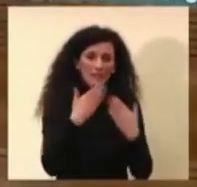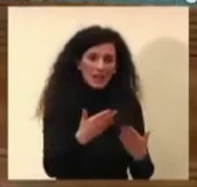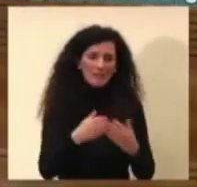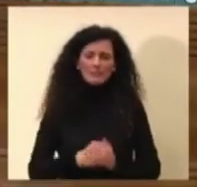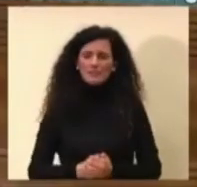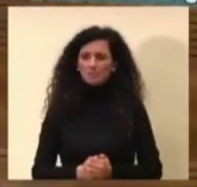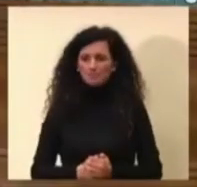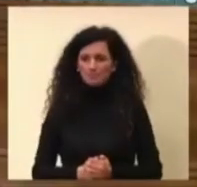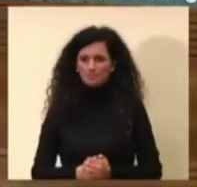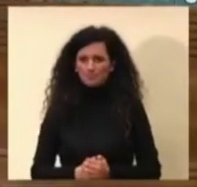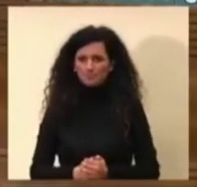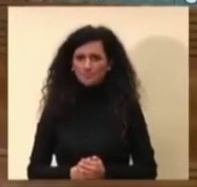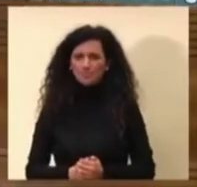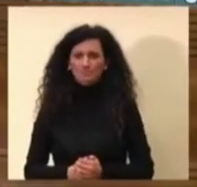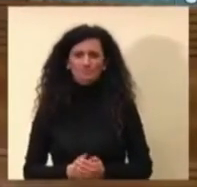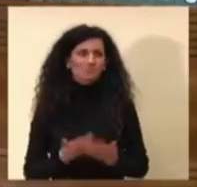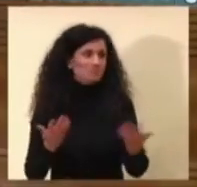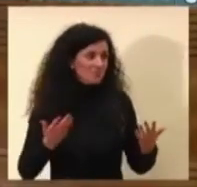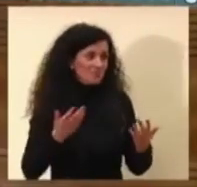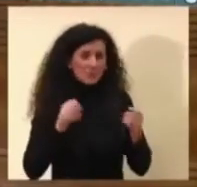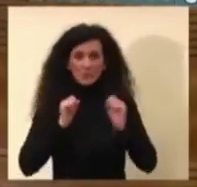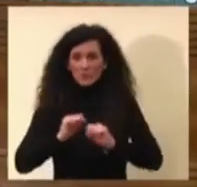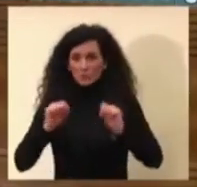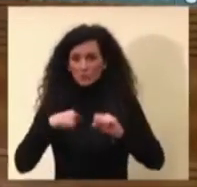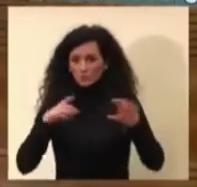Magari comincio io dopo, oppure, non lo so,